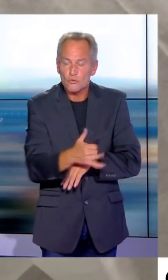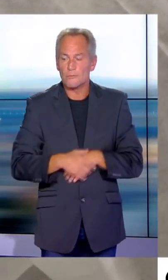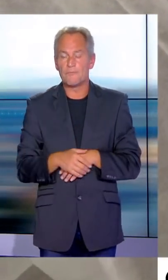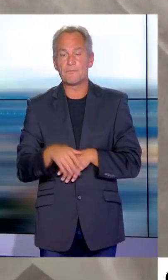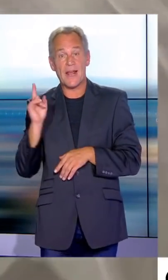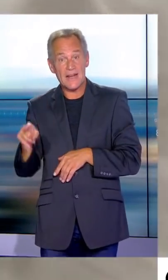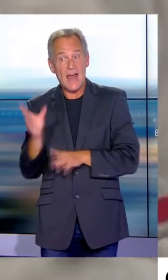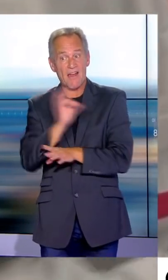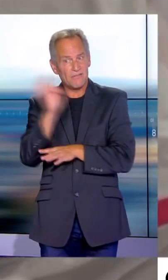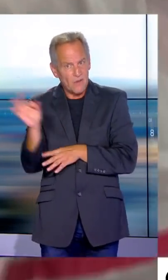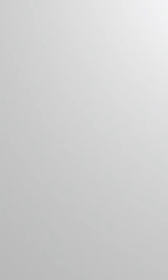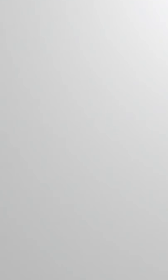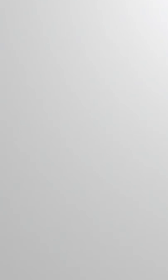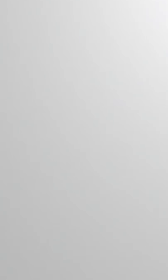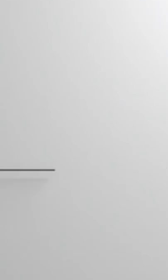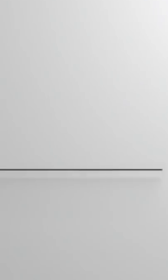France continuent de se dégrader.